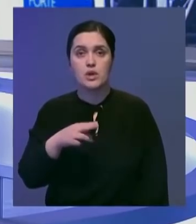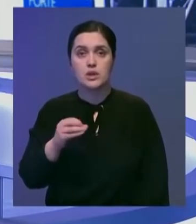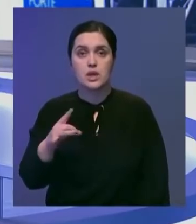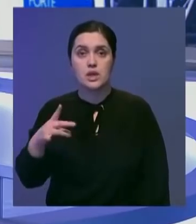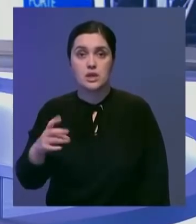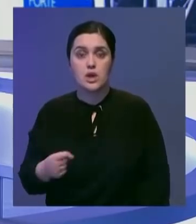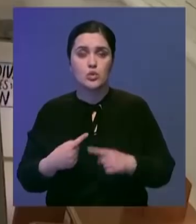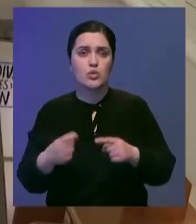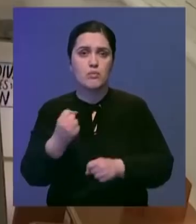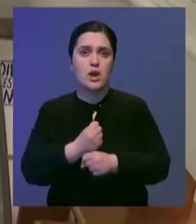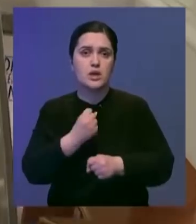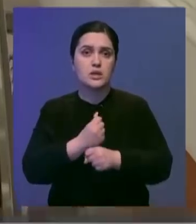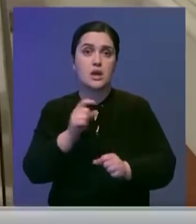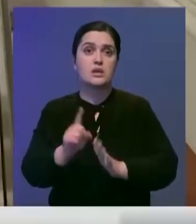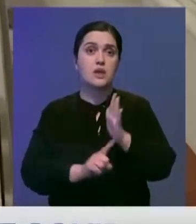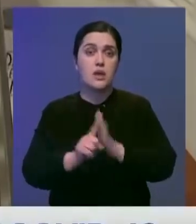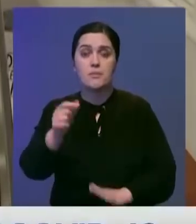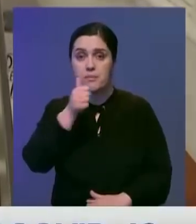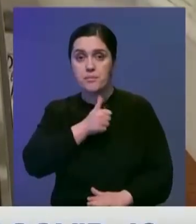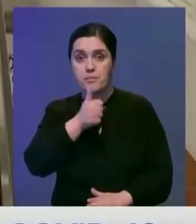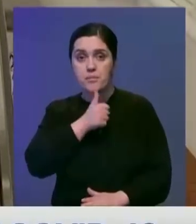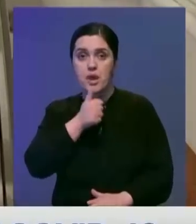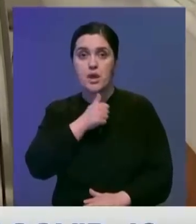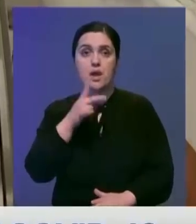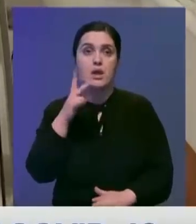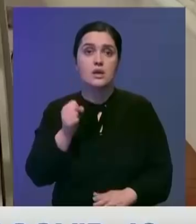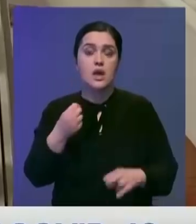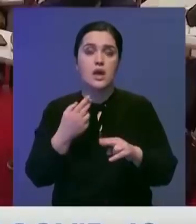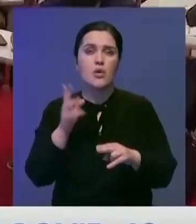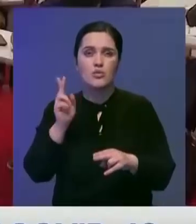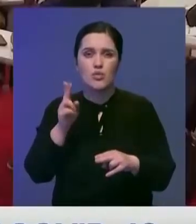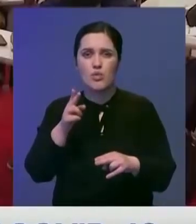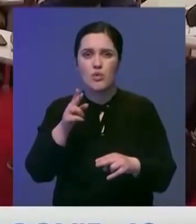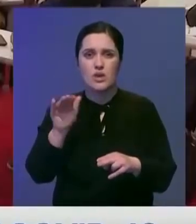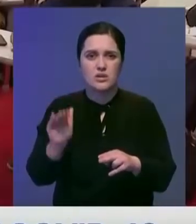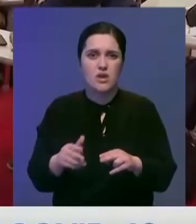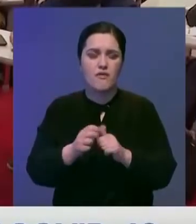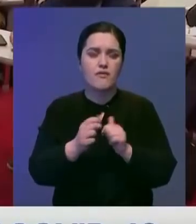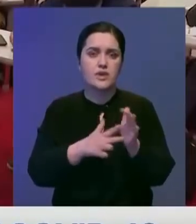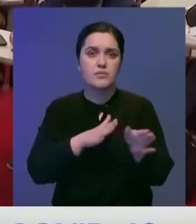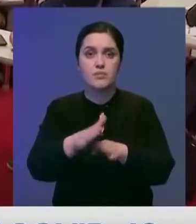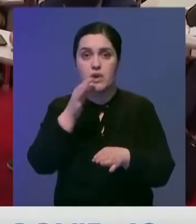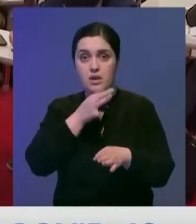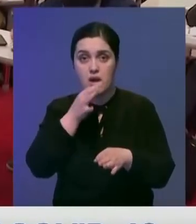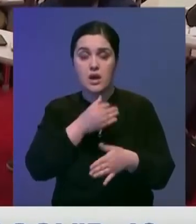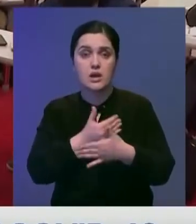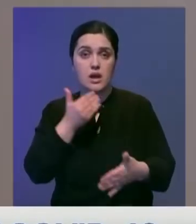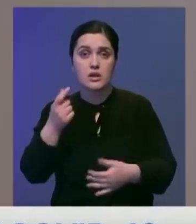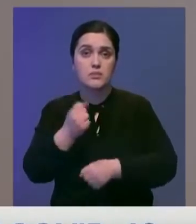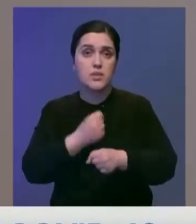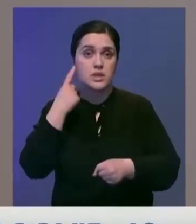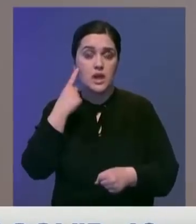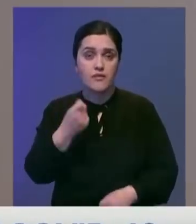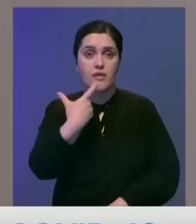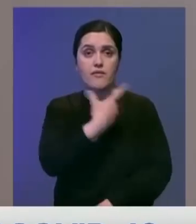Moderna и другие производители вакцин приступили к клиническим испытаниям на несовершеннолетних. Ранее производитель препарата